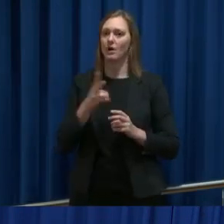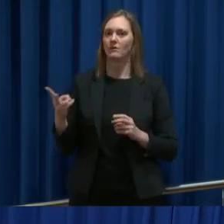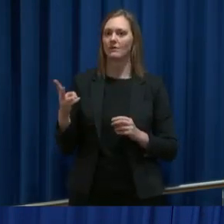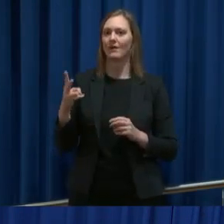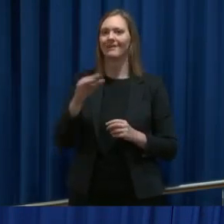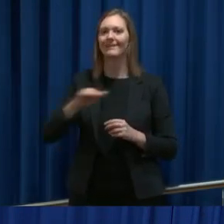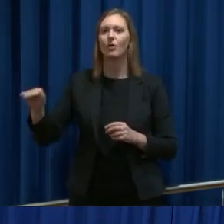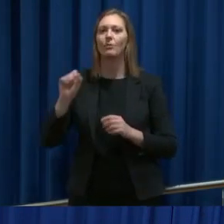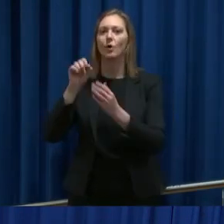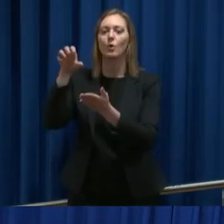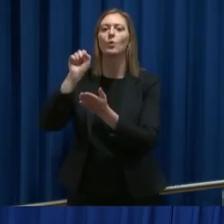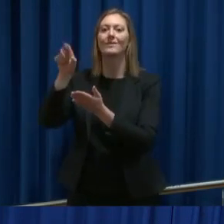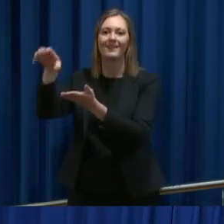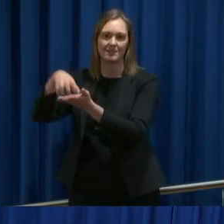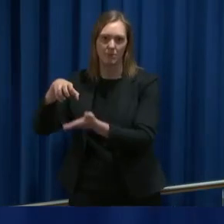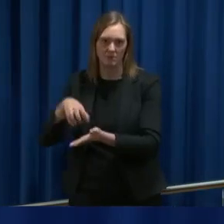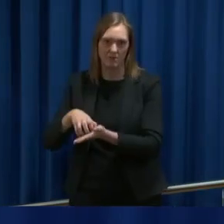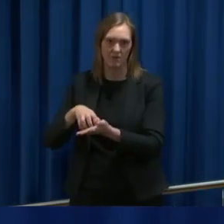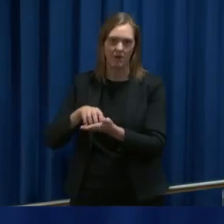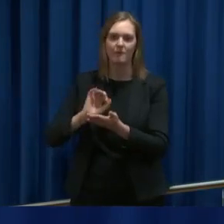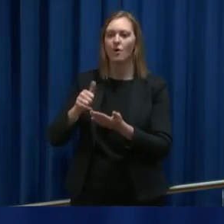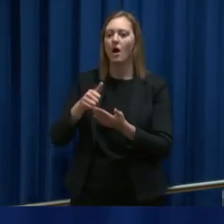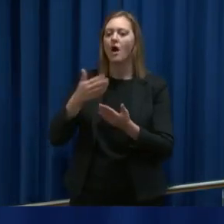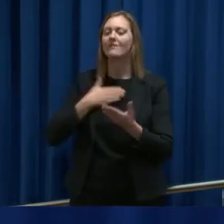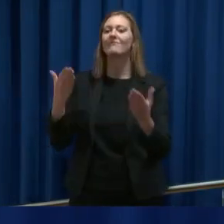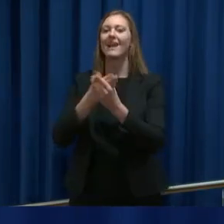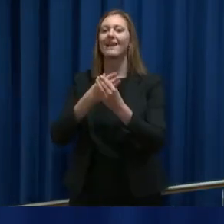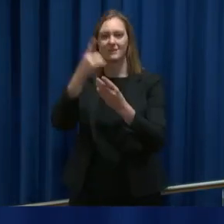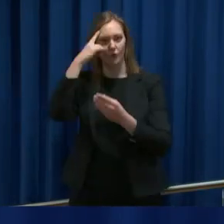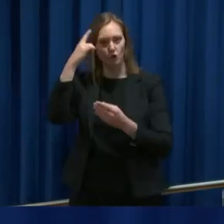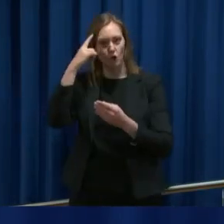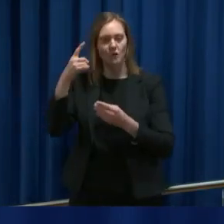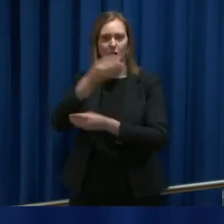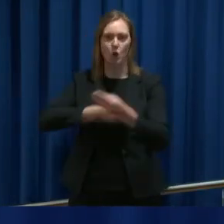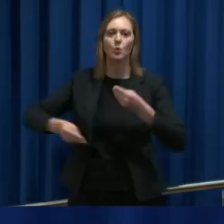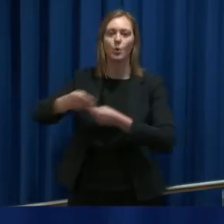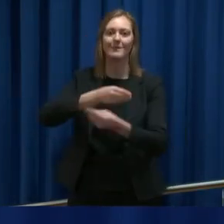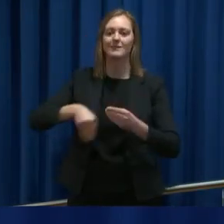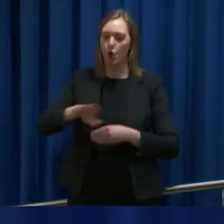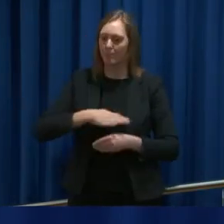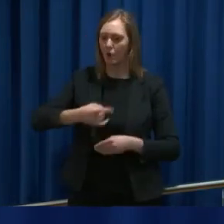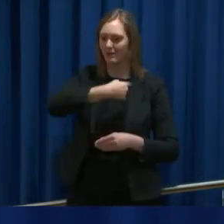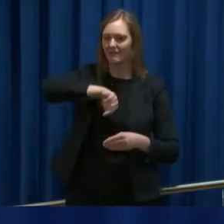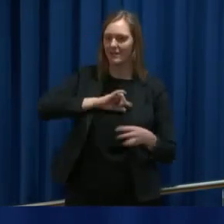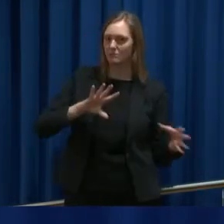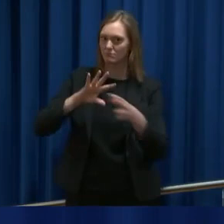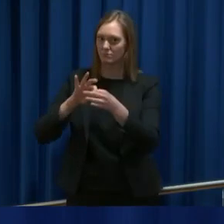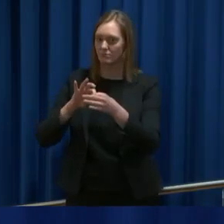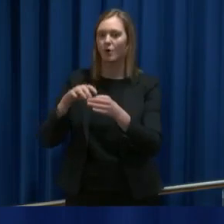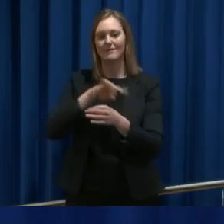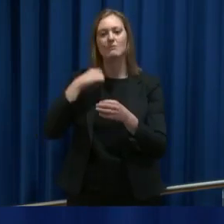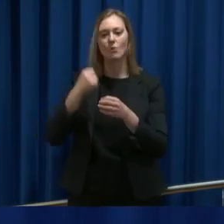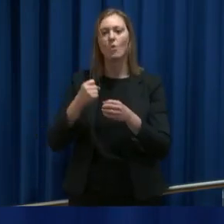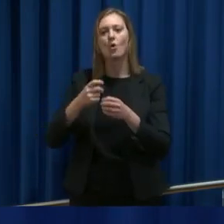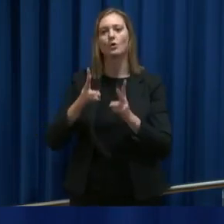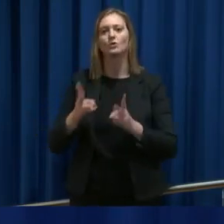utenriksspartementet for å få en forståelse for at vi er innenfor det samme økonomiske området og vi er innenfor det samme hjelpe